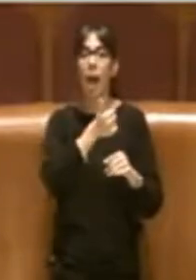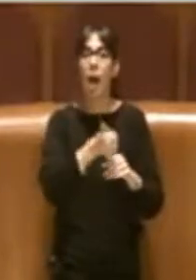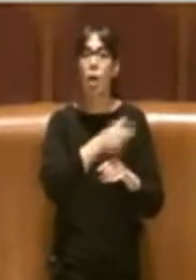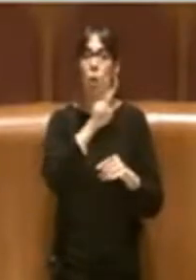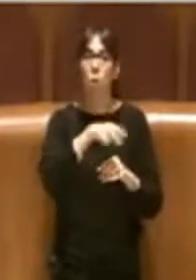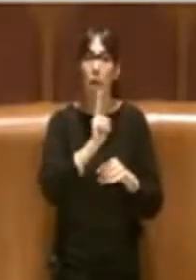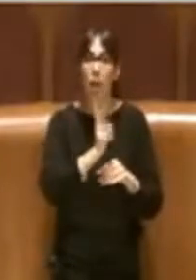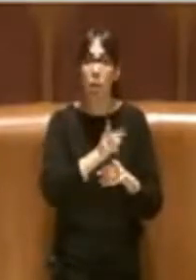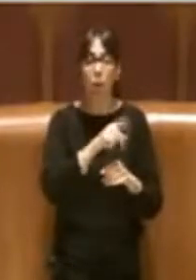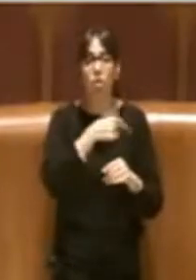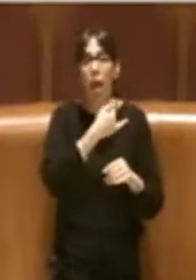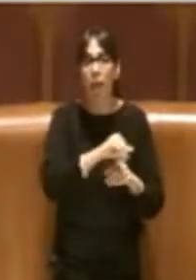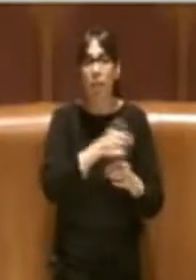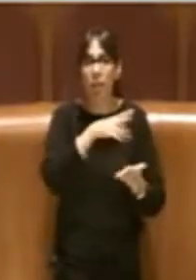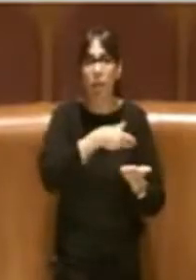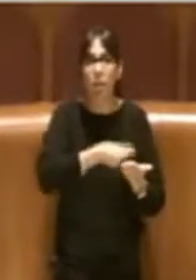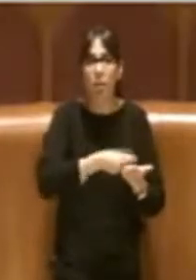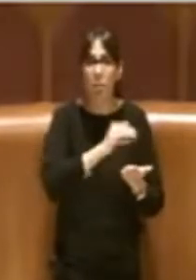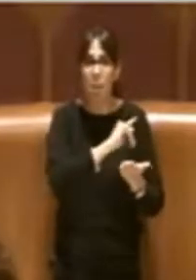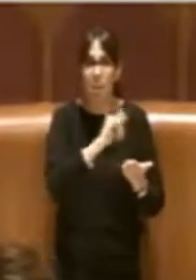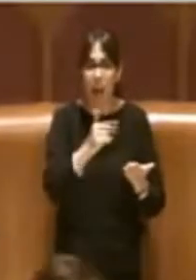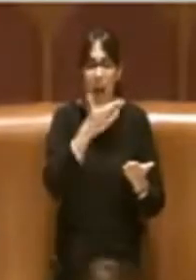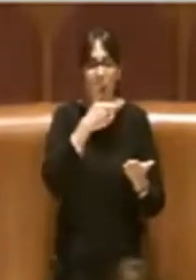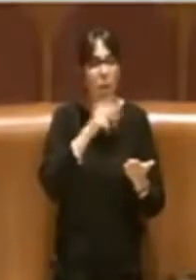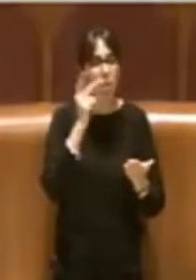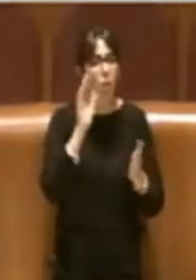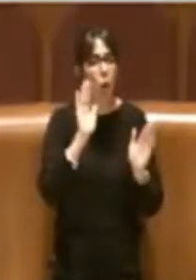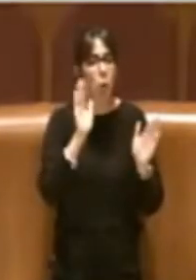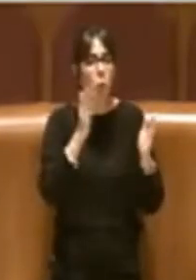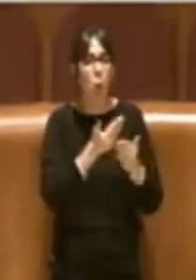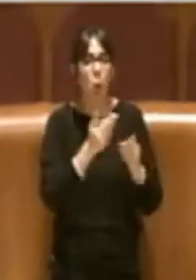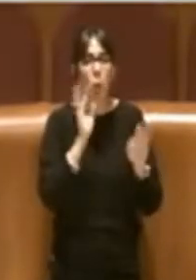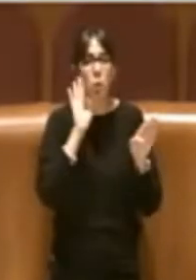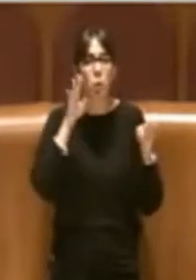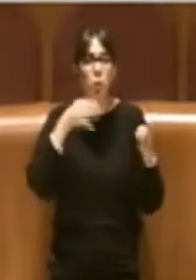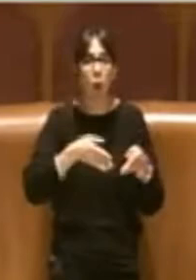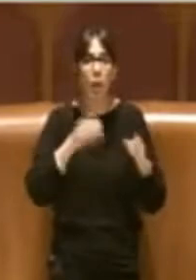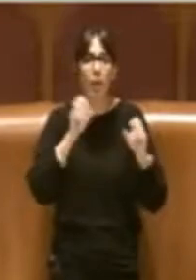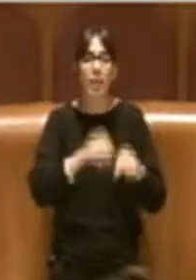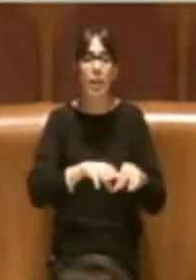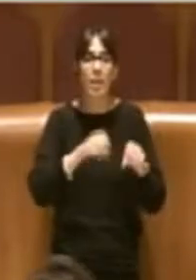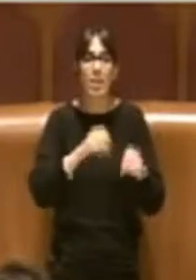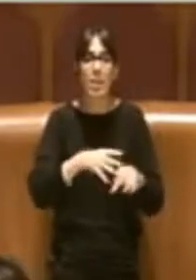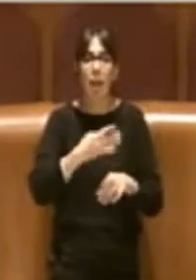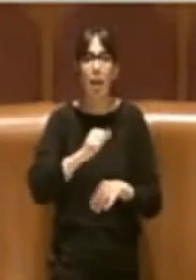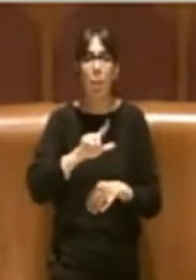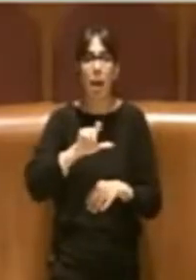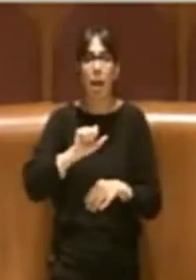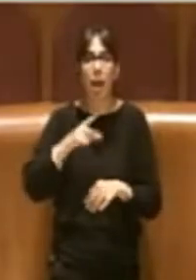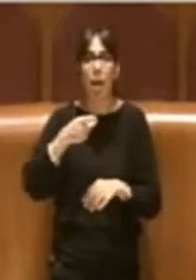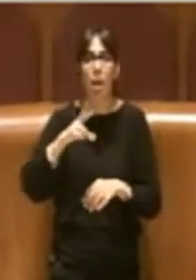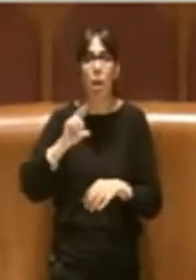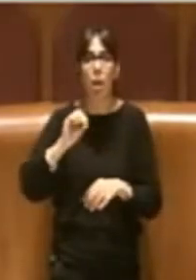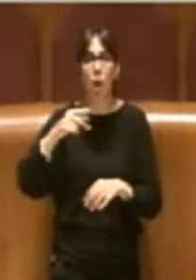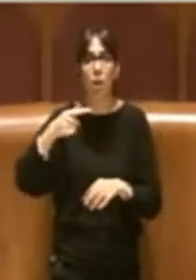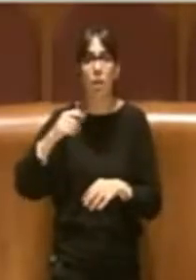inattuato perché era tutto incentrato sulla discarica di Malagrotta che è stata chiusa nel 2013.